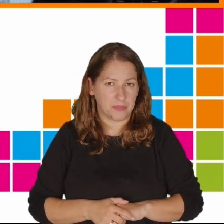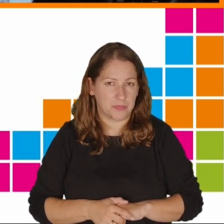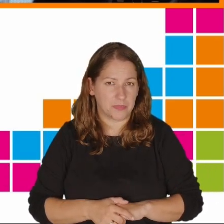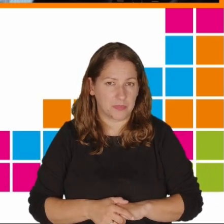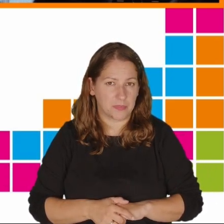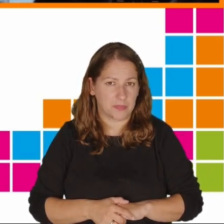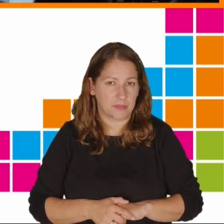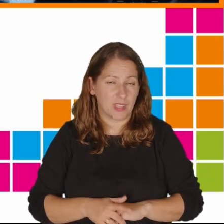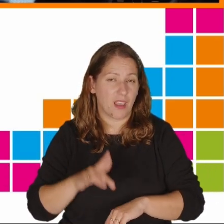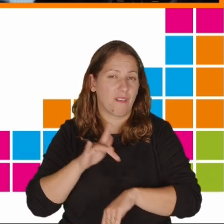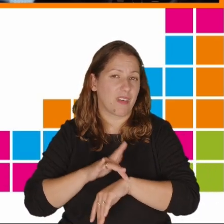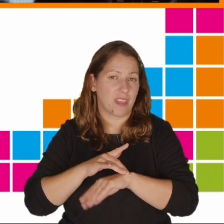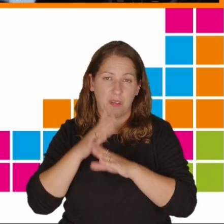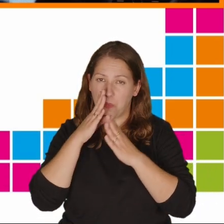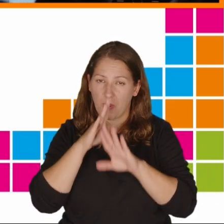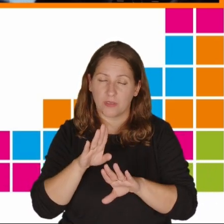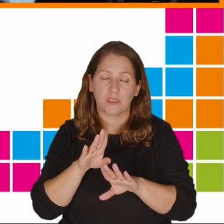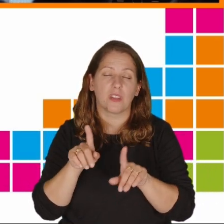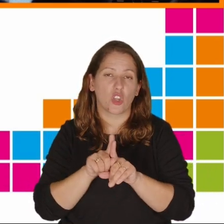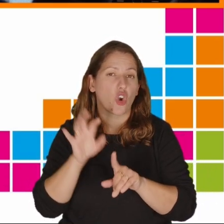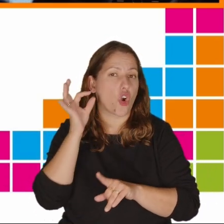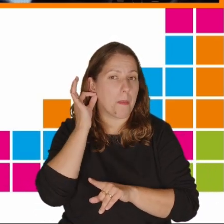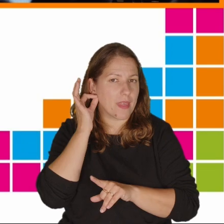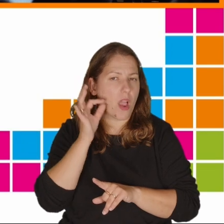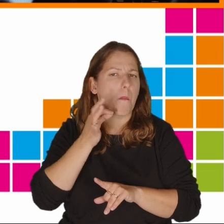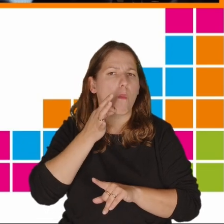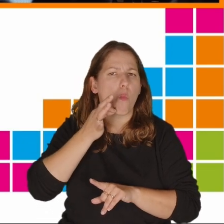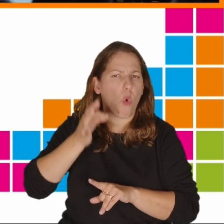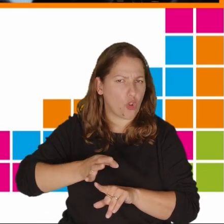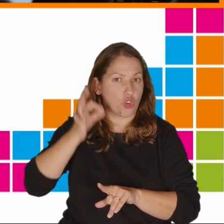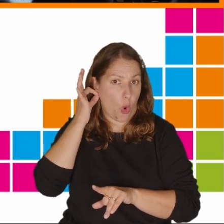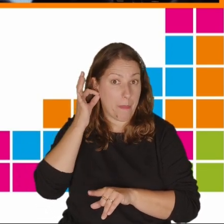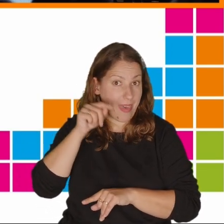Wyniki pokazują również, że kobiety szczególnie młodsze,